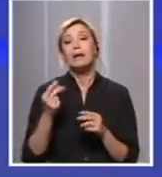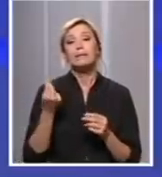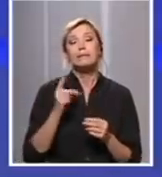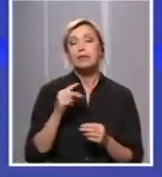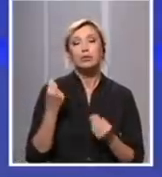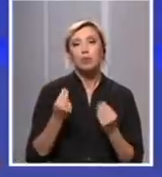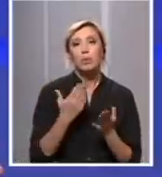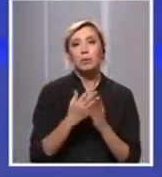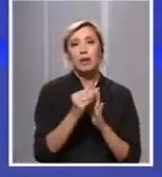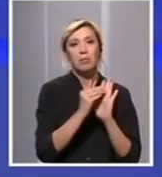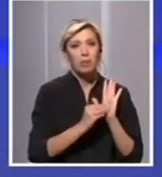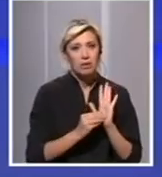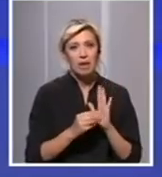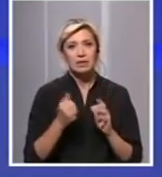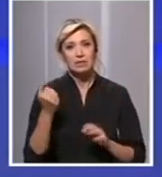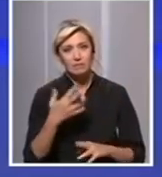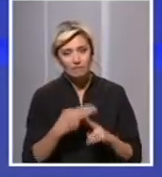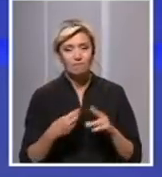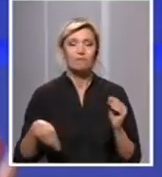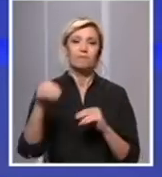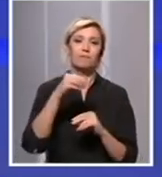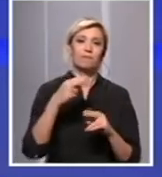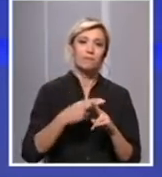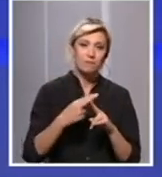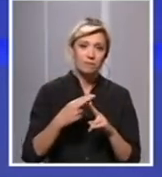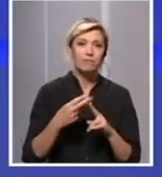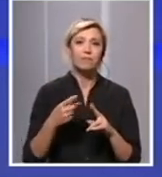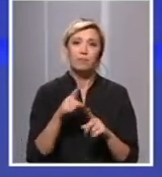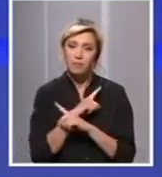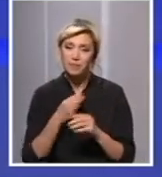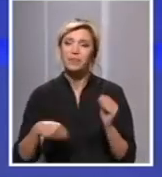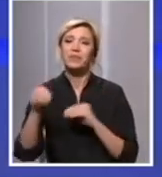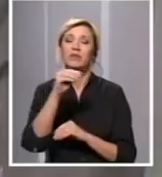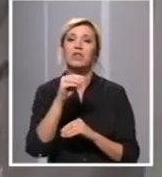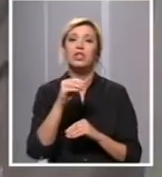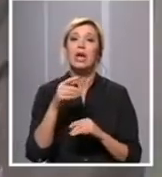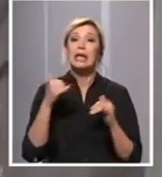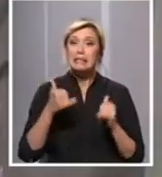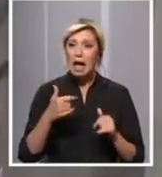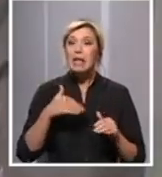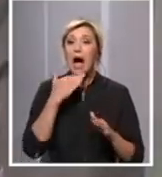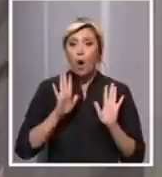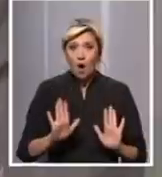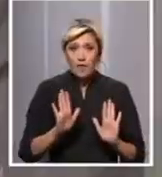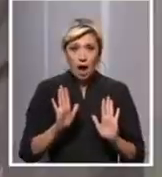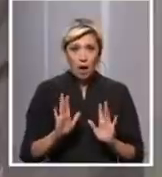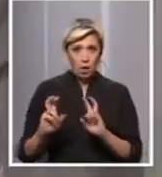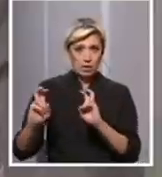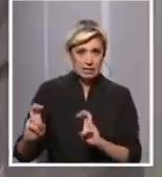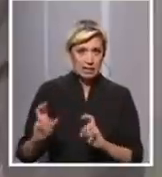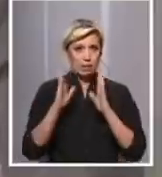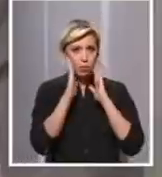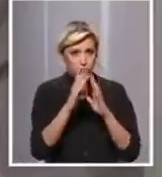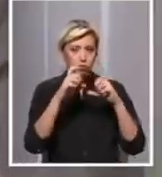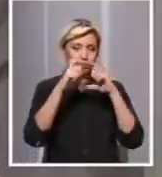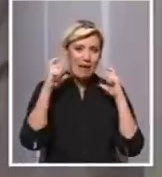naročito i uče i prekviče, da li smo mi sad sigurni? ako svi pridržavamo ovih mera, kakva su onda četivanje u naredne dve